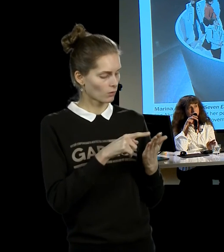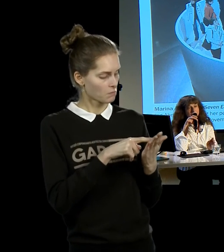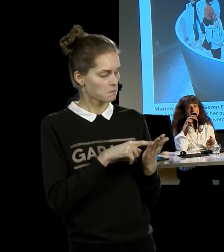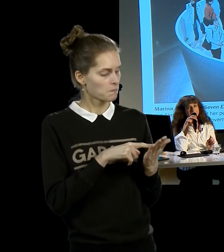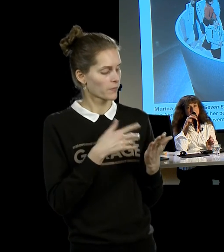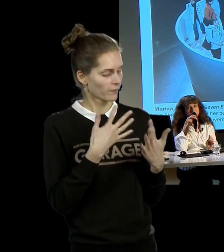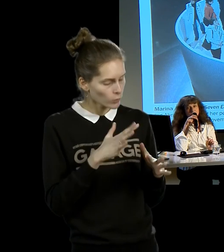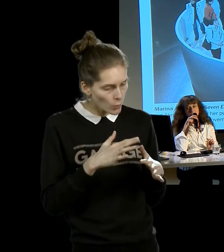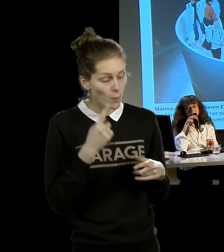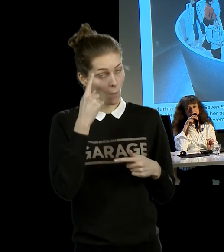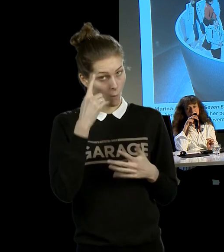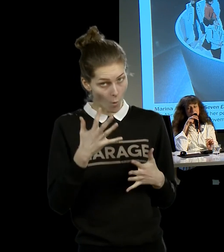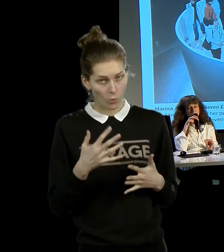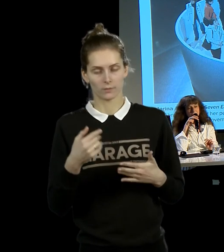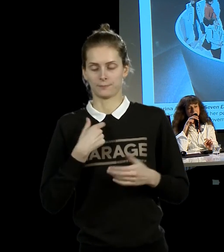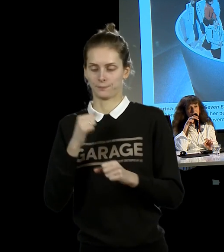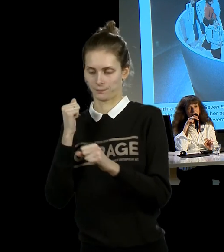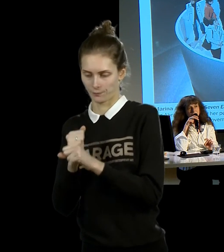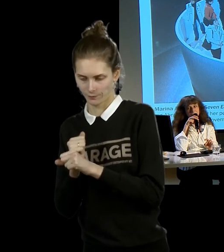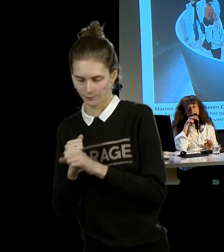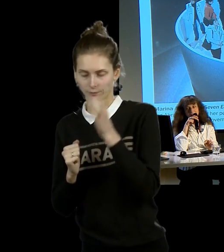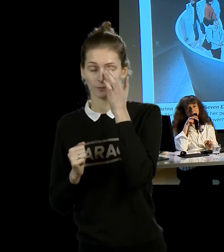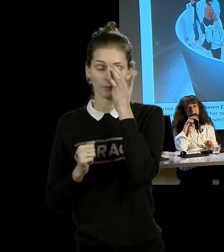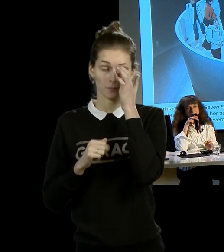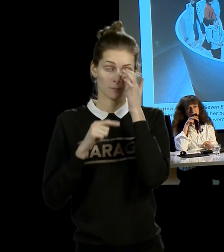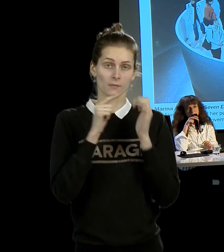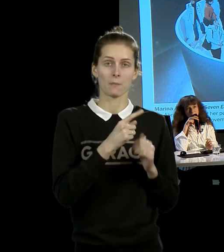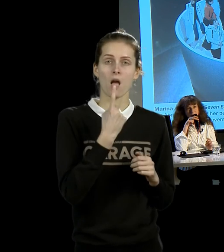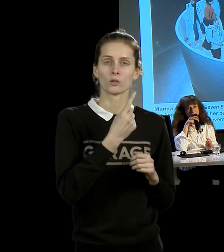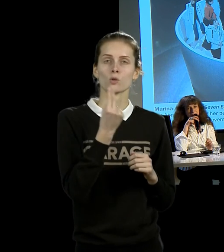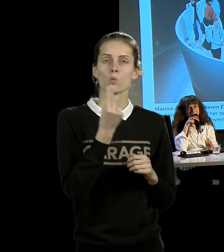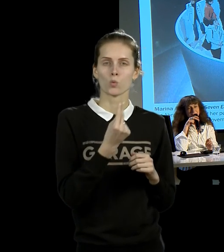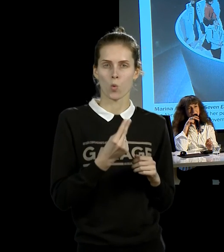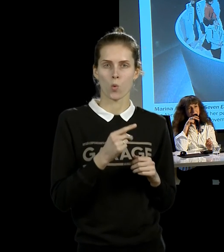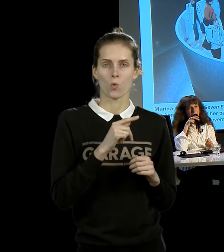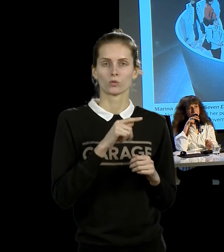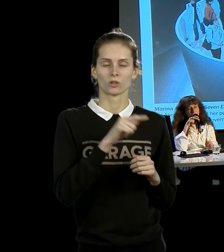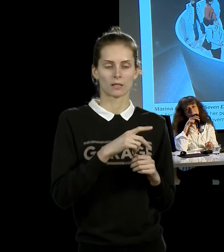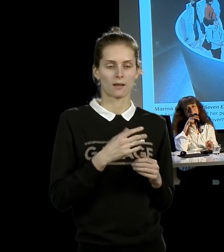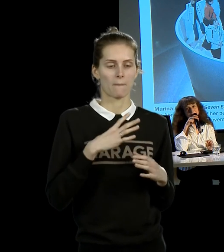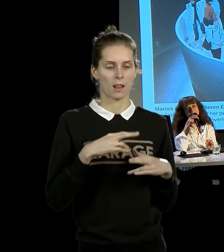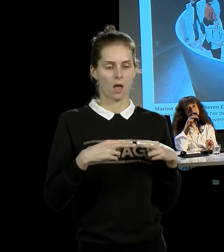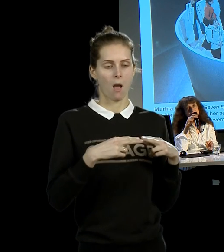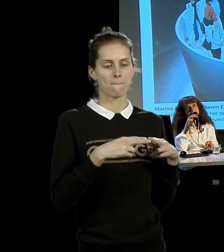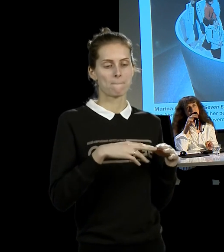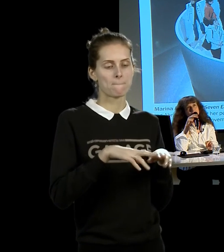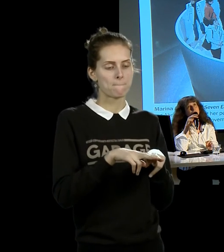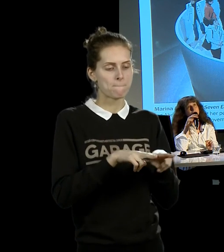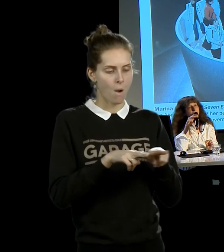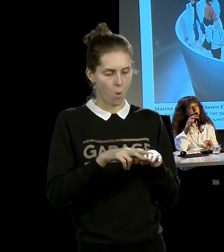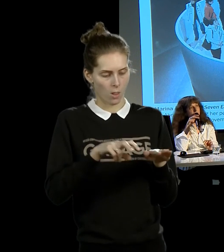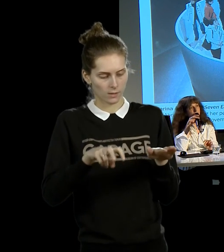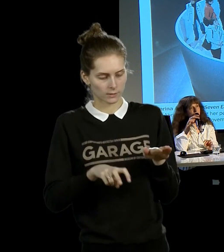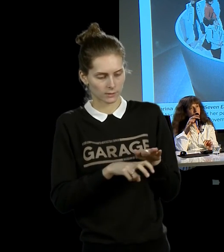Аконча. Перформанс, во время которого художник сидел тоже под полом музея, занимался мастурбацией. Я